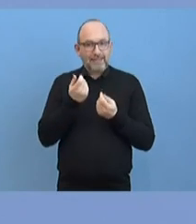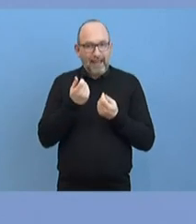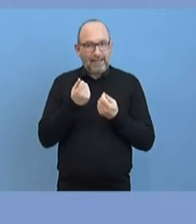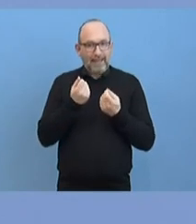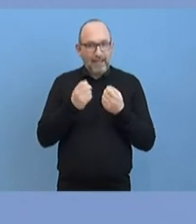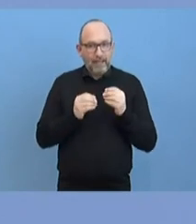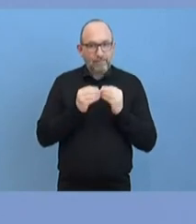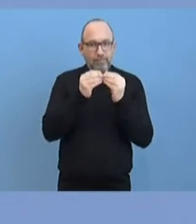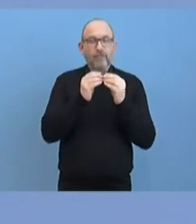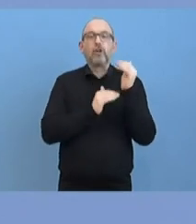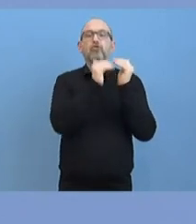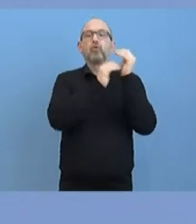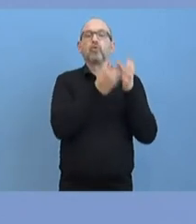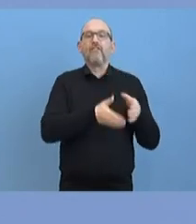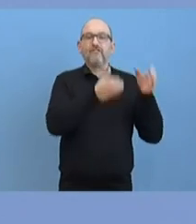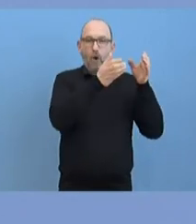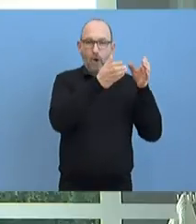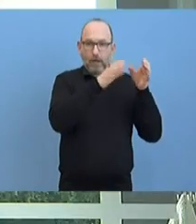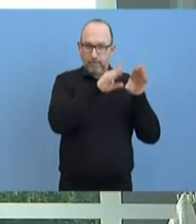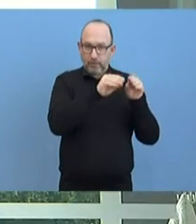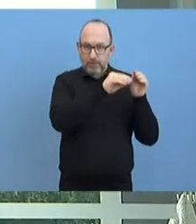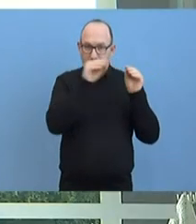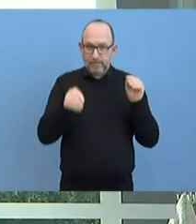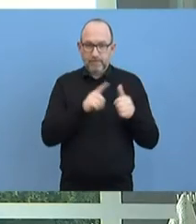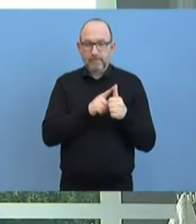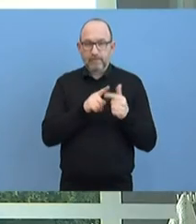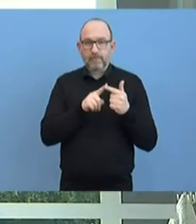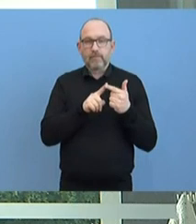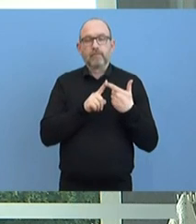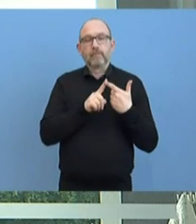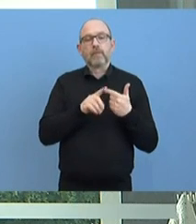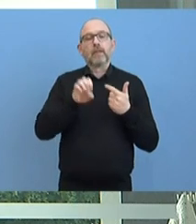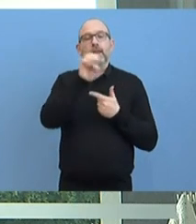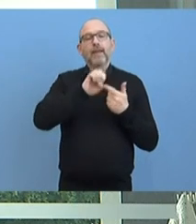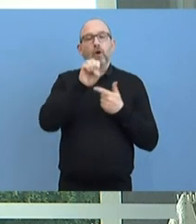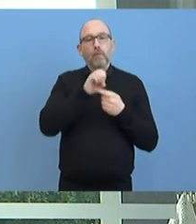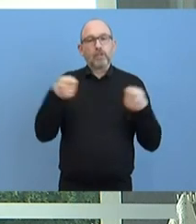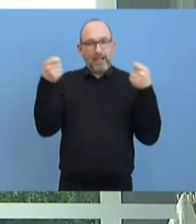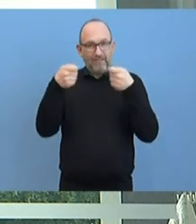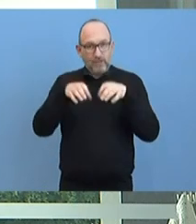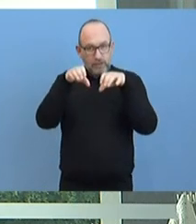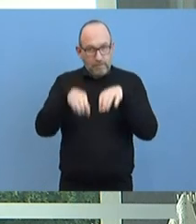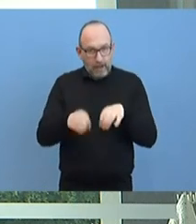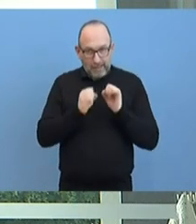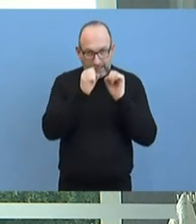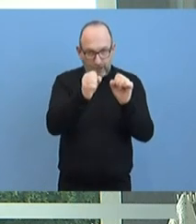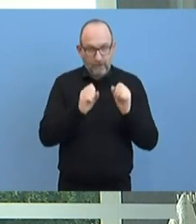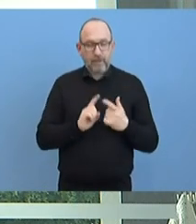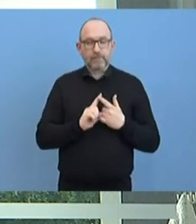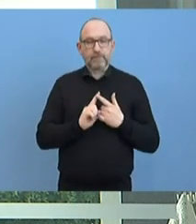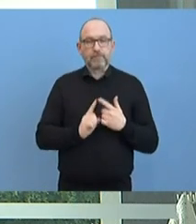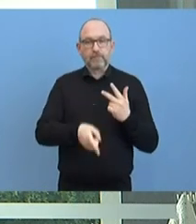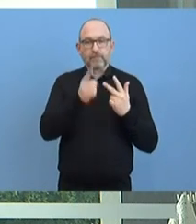Strukturfonds. Es gibt zusätzliche Aktivitäten der Europäischen Investitionsbank. Es gibt die Möglichkeit,